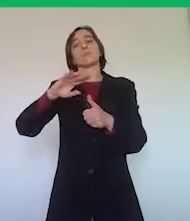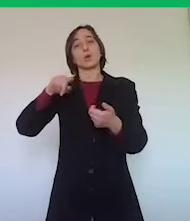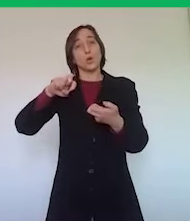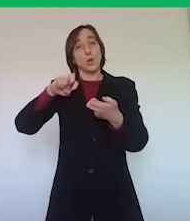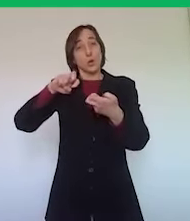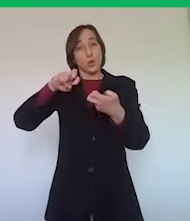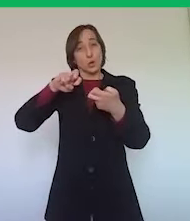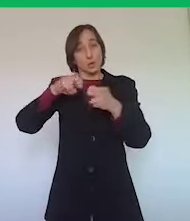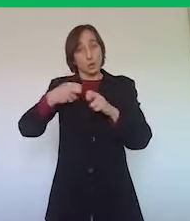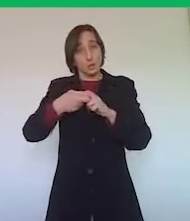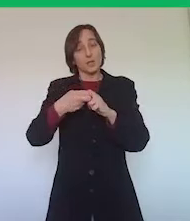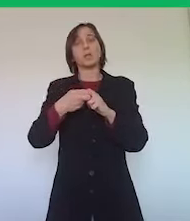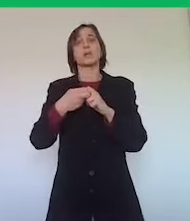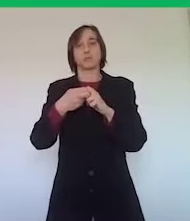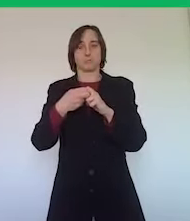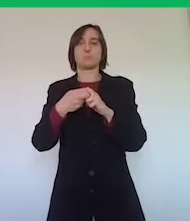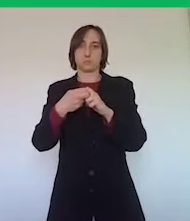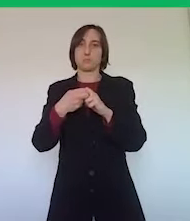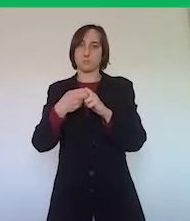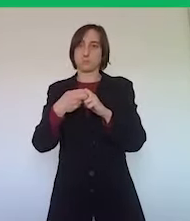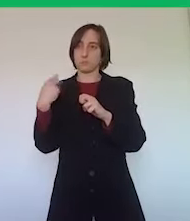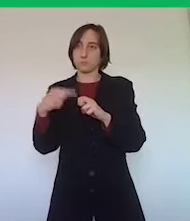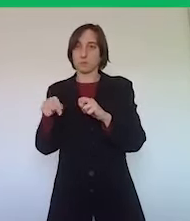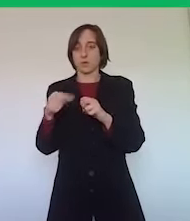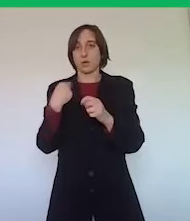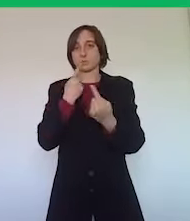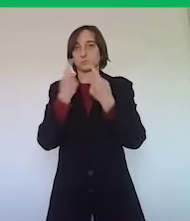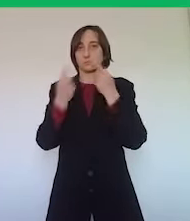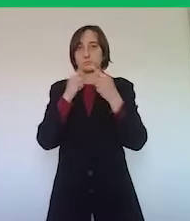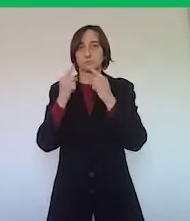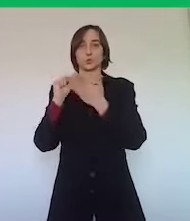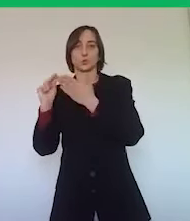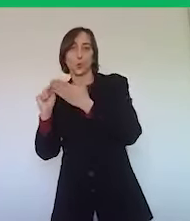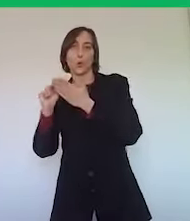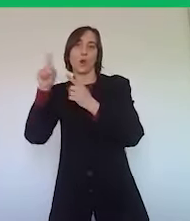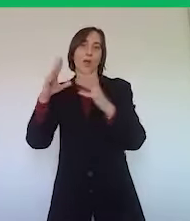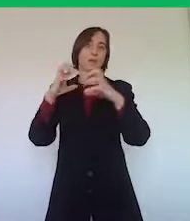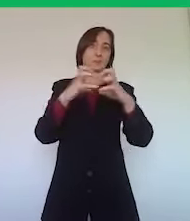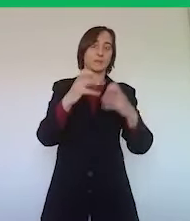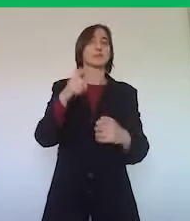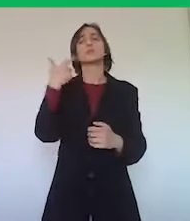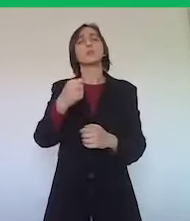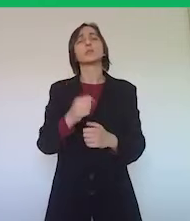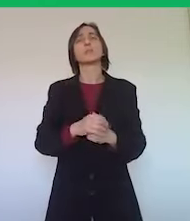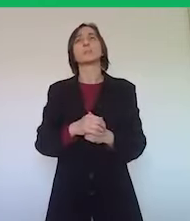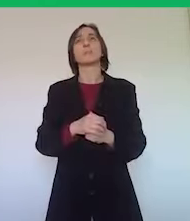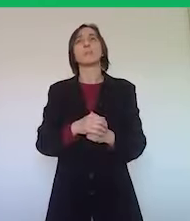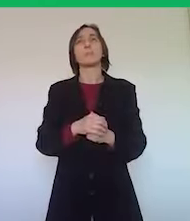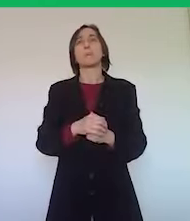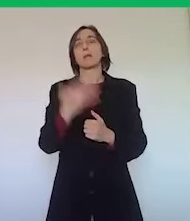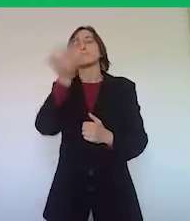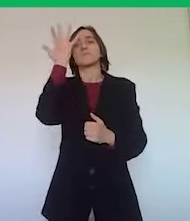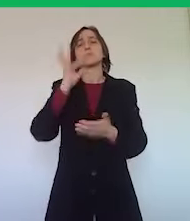affrontando, lo stiamo affrontando sia con le istituzioni scolastiche sia con le imprese, perché quando ad esempio ripartirà la scuola,